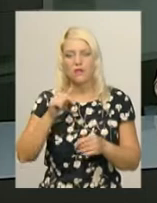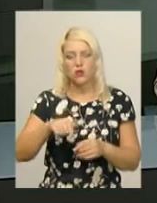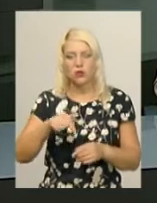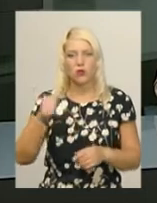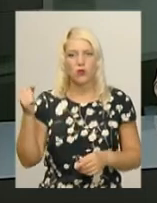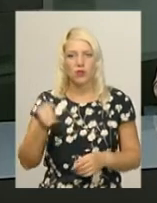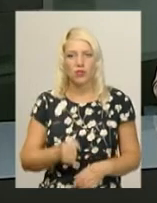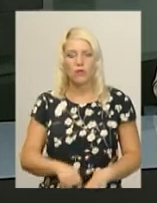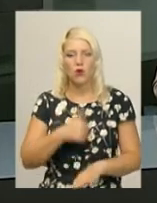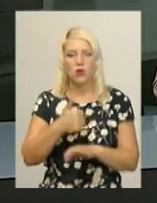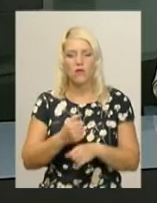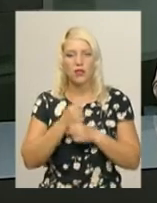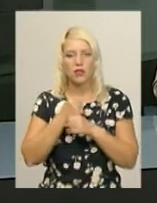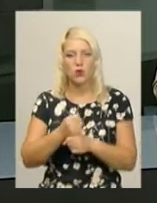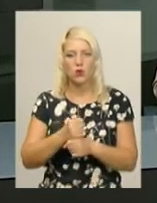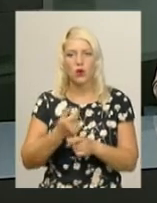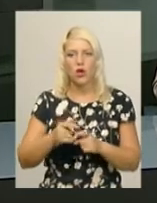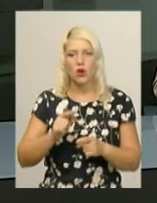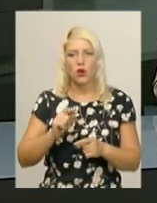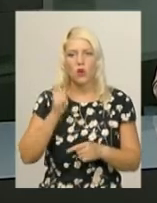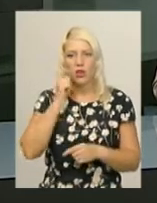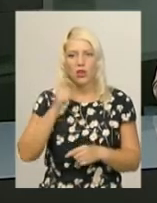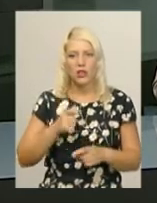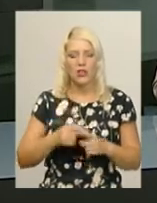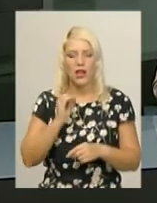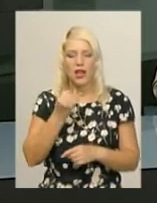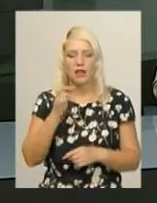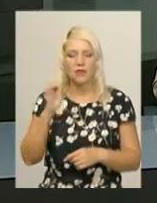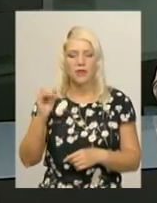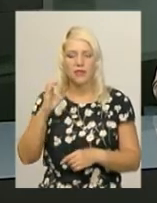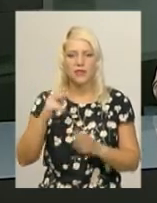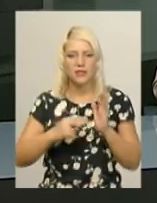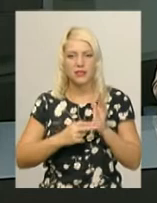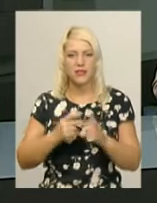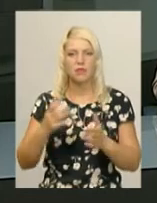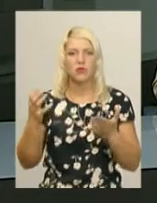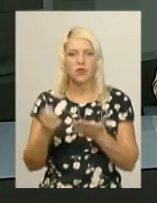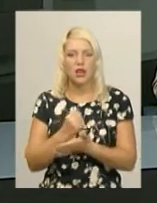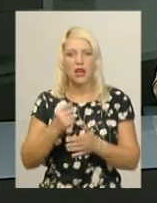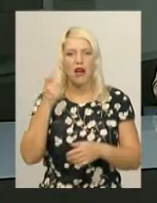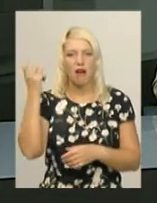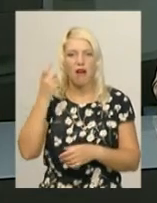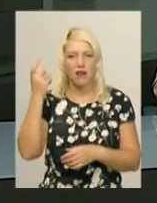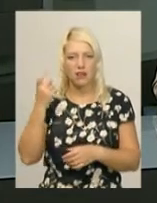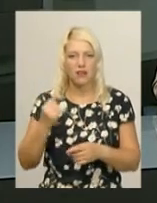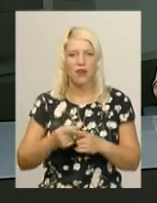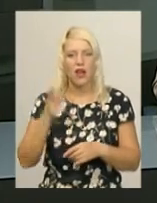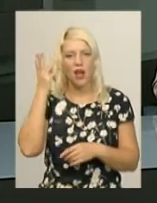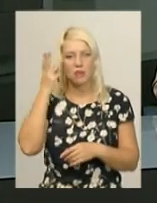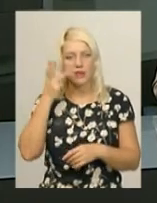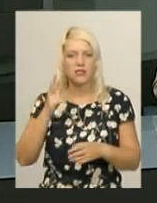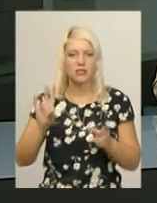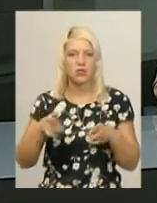Головна нагорода Кубку України з регбі-сім серед чоловічих команд дісталася харківській команді Олімп. Хмельницький клуб Evolution 7